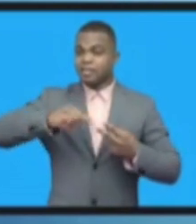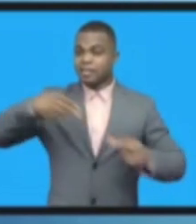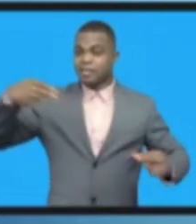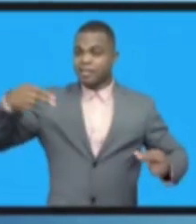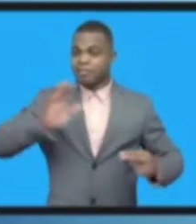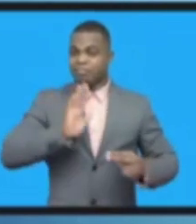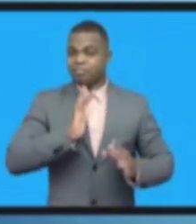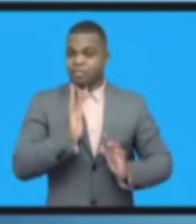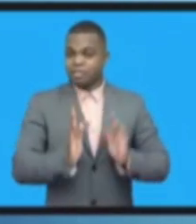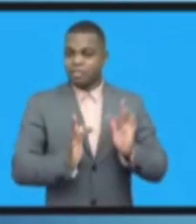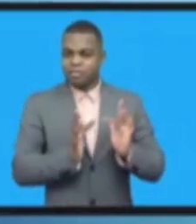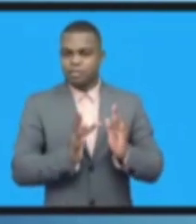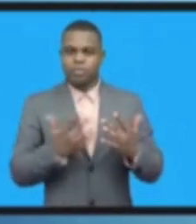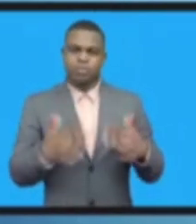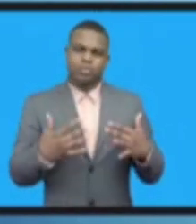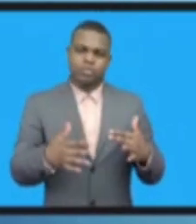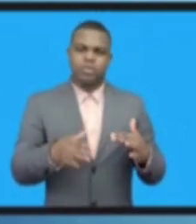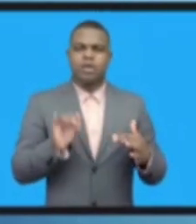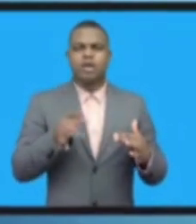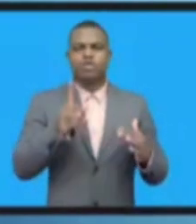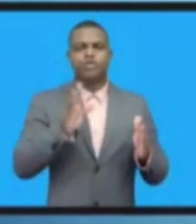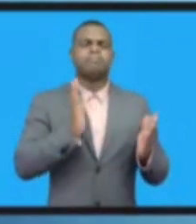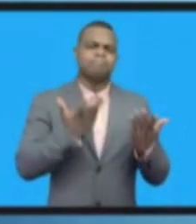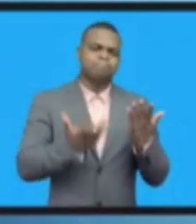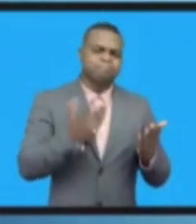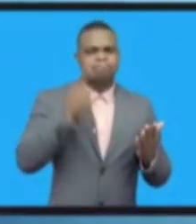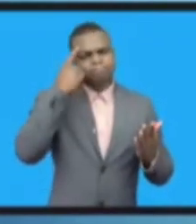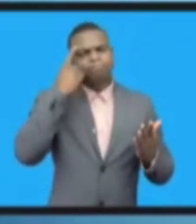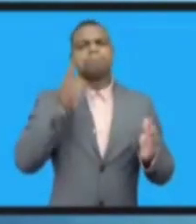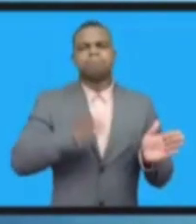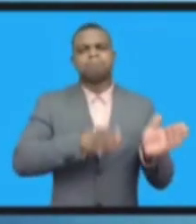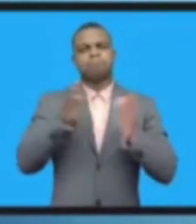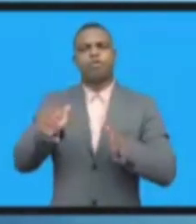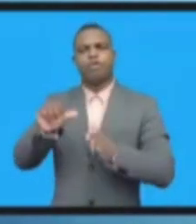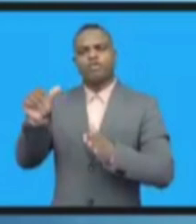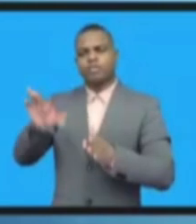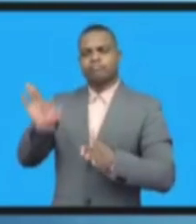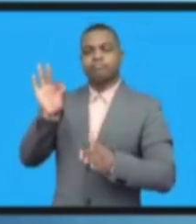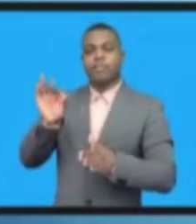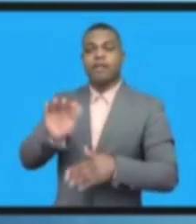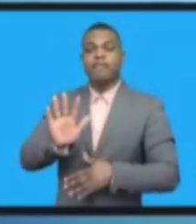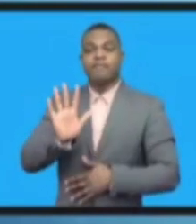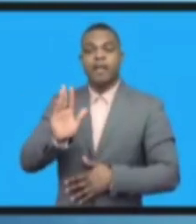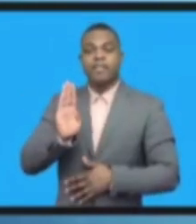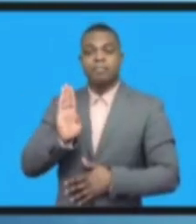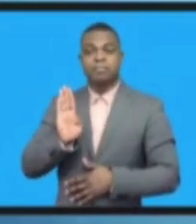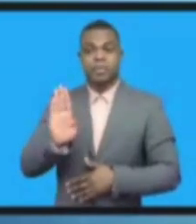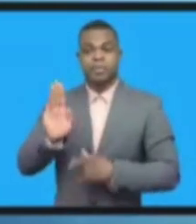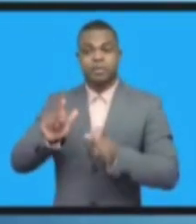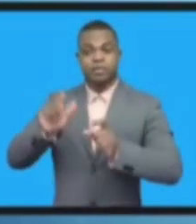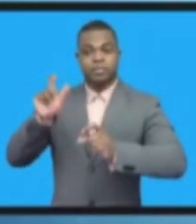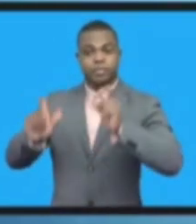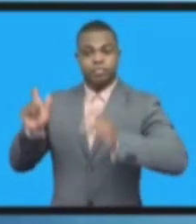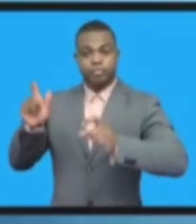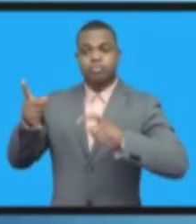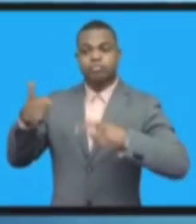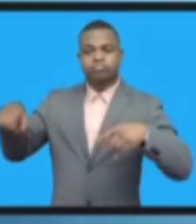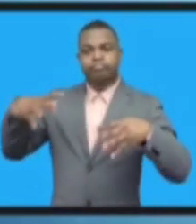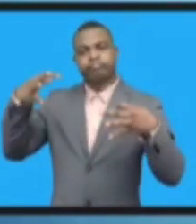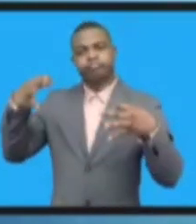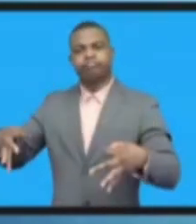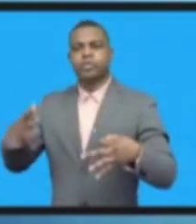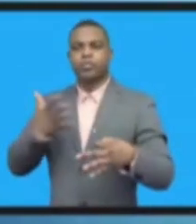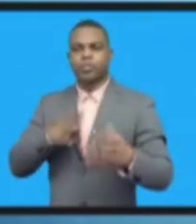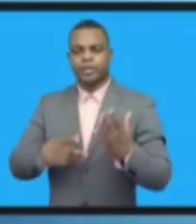ДНК. То есть вы фактически можете использовать что-то другое. И интересно, что 5 миллиардов человек решили